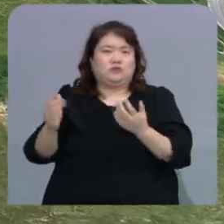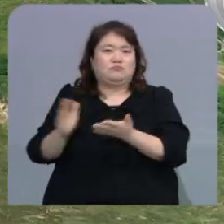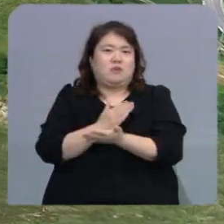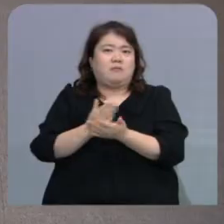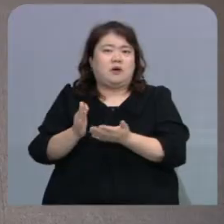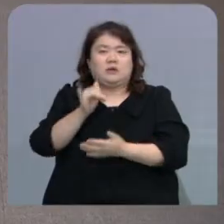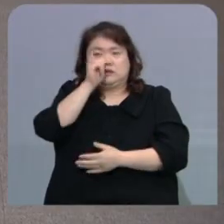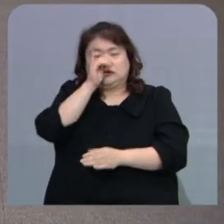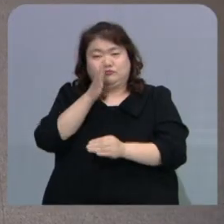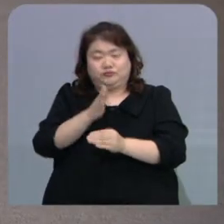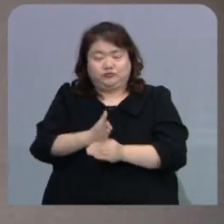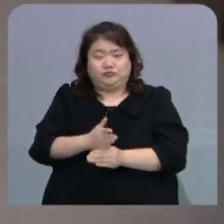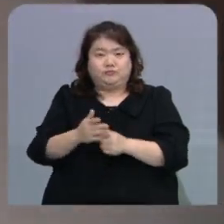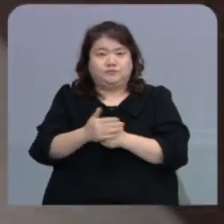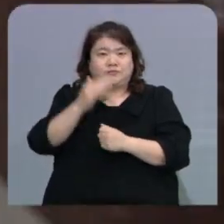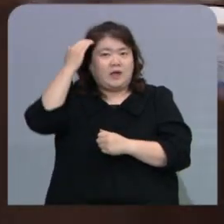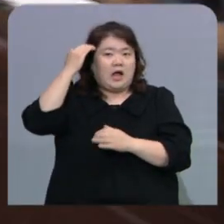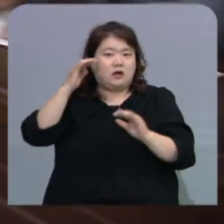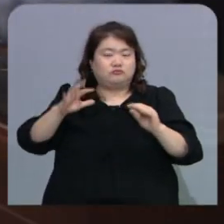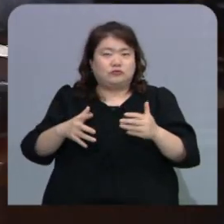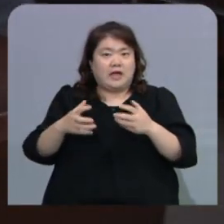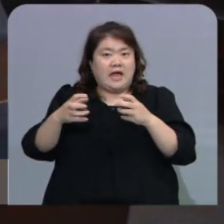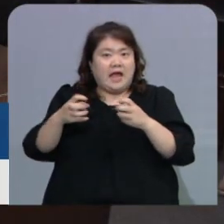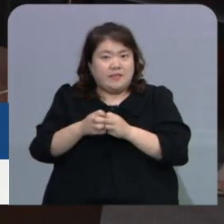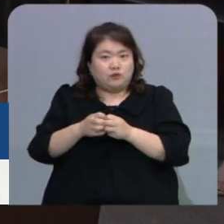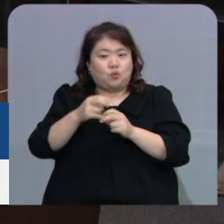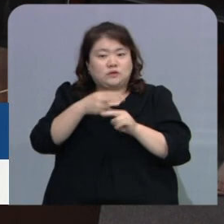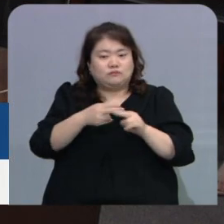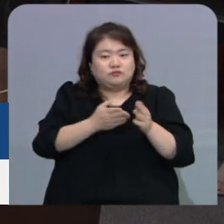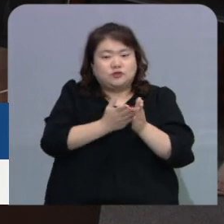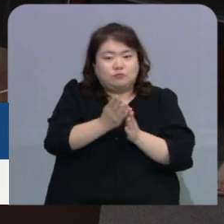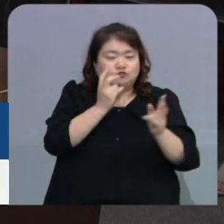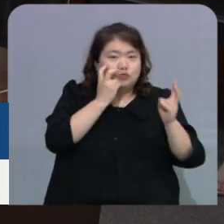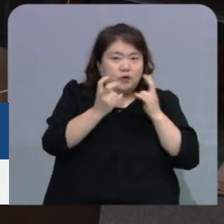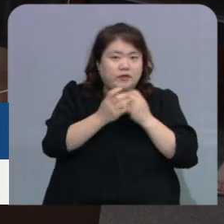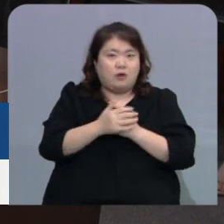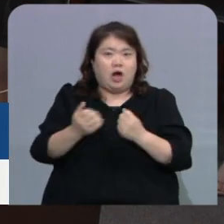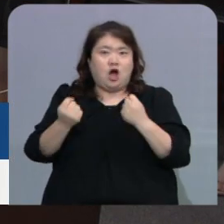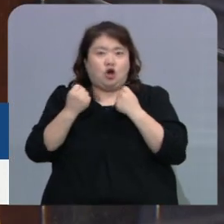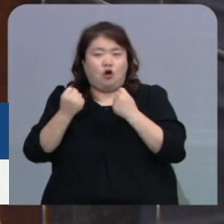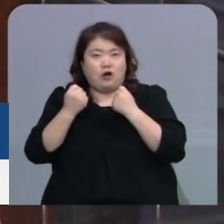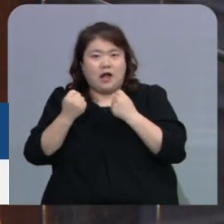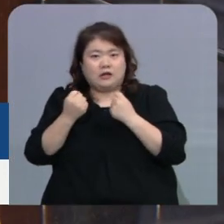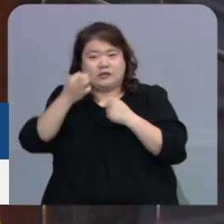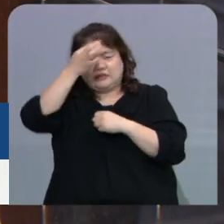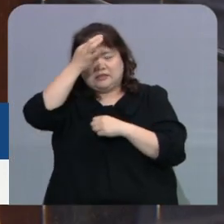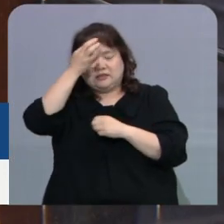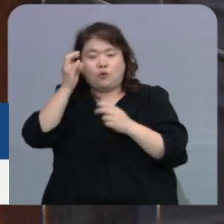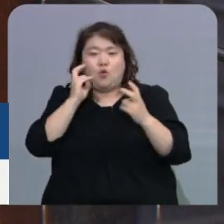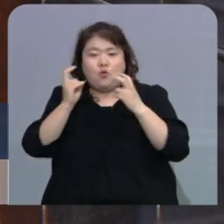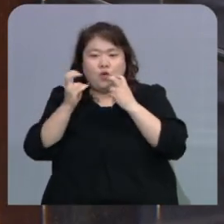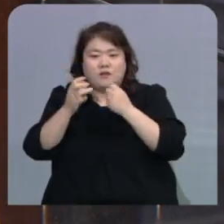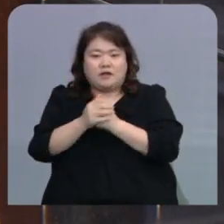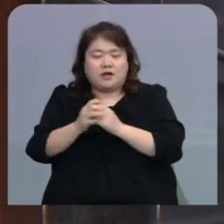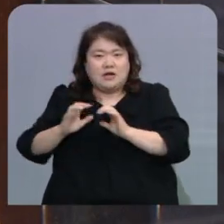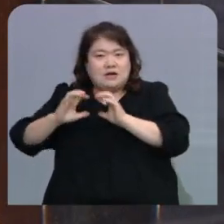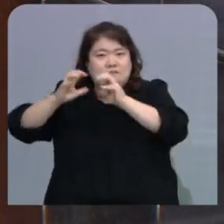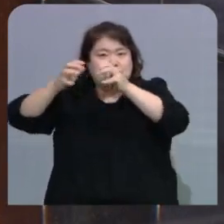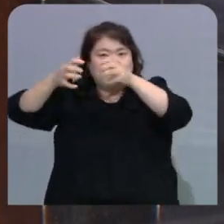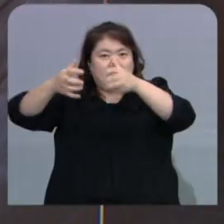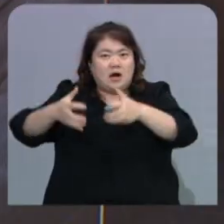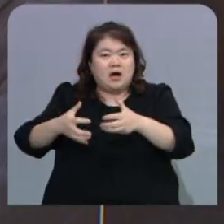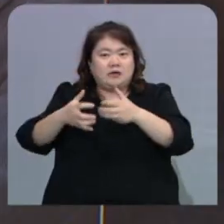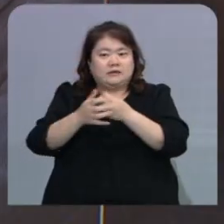국내 냉동식품 전문회사와 건강기능식품 생산업체 등이 잇따라 글로벌 식품존